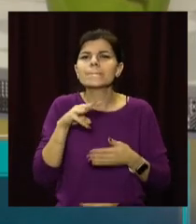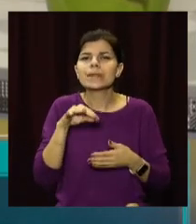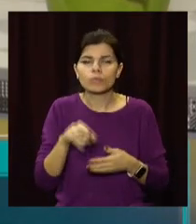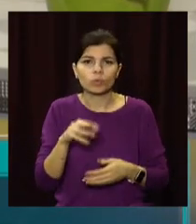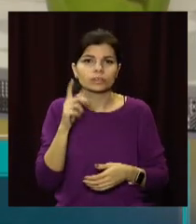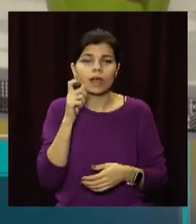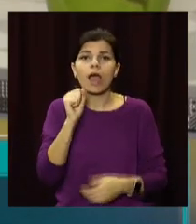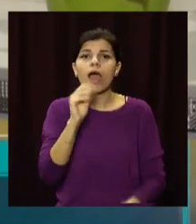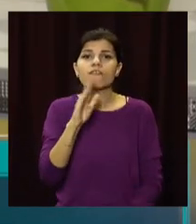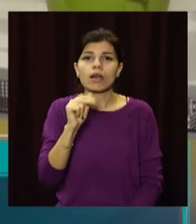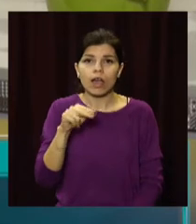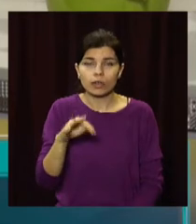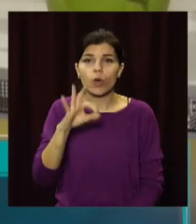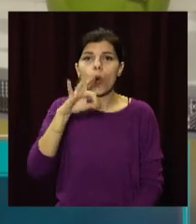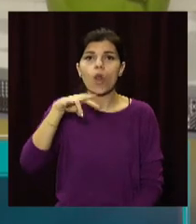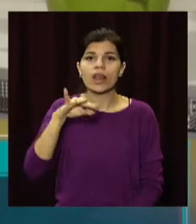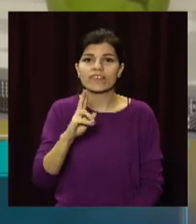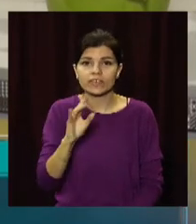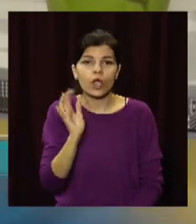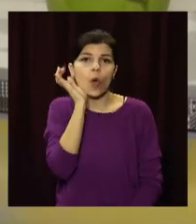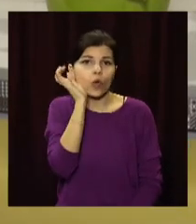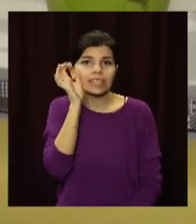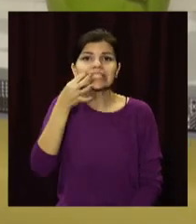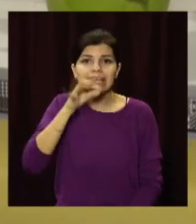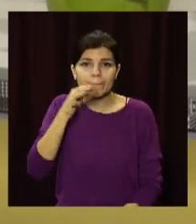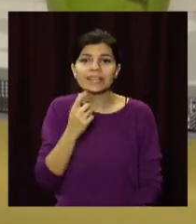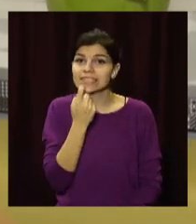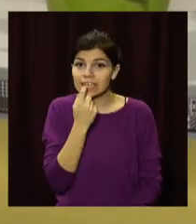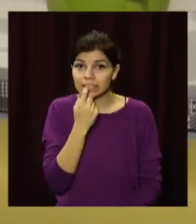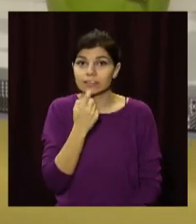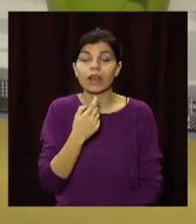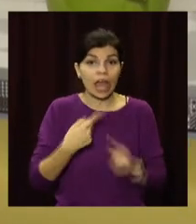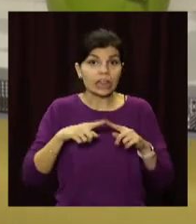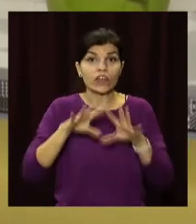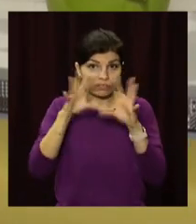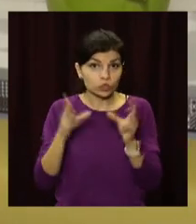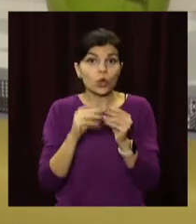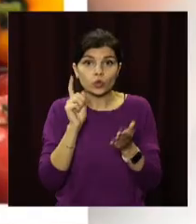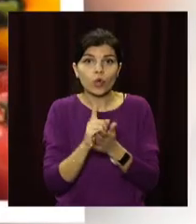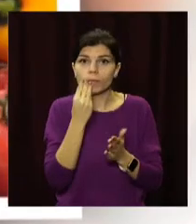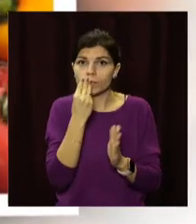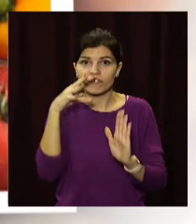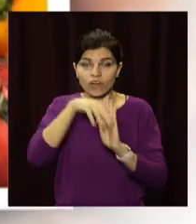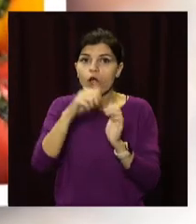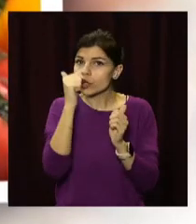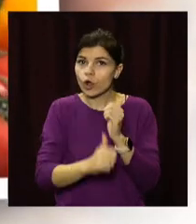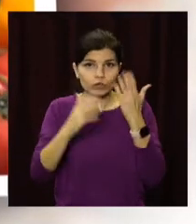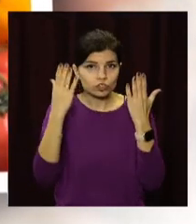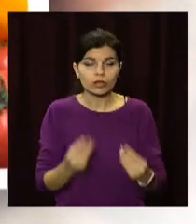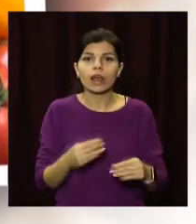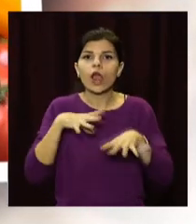олівки, олівкове масло, орехи, семечки, яйця. Все це має бути в раціоні ежедневно. Клетчатка,